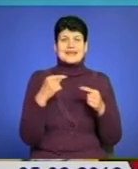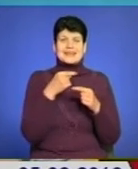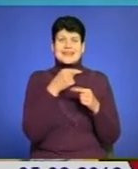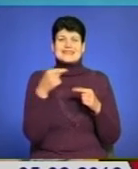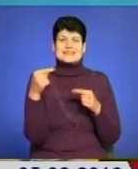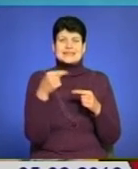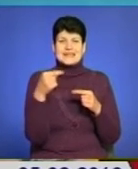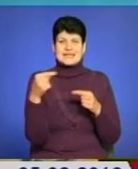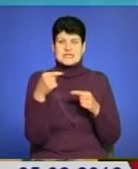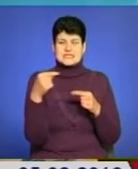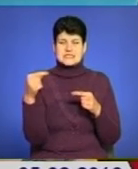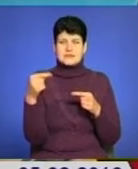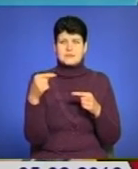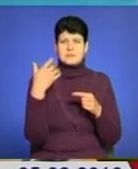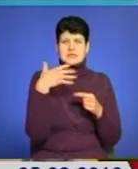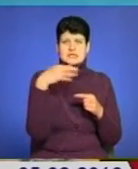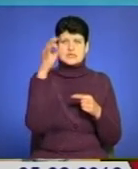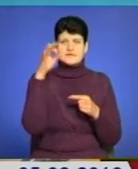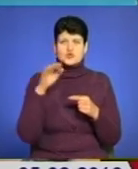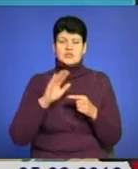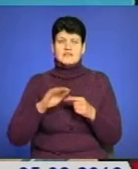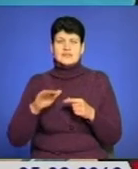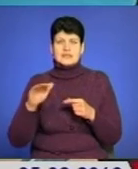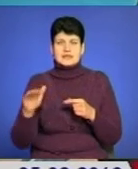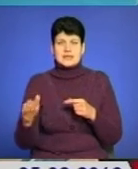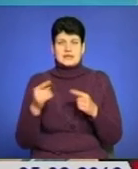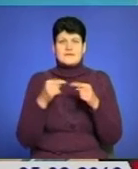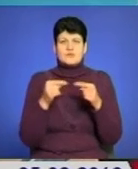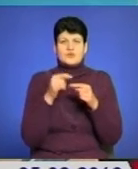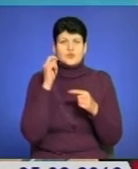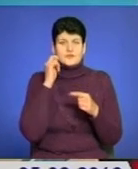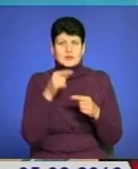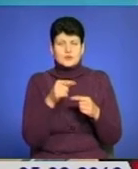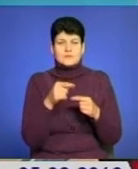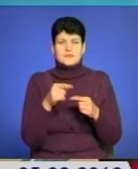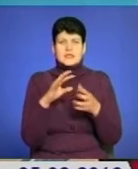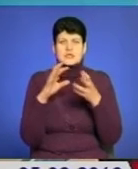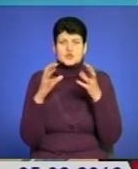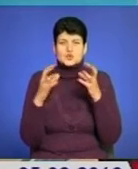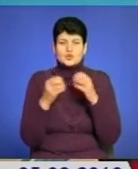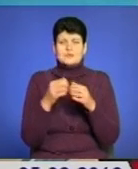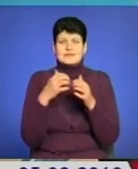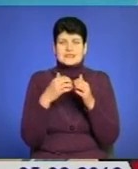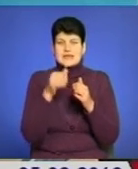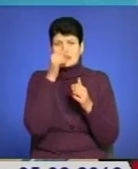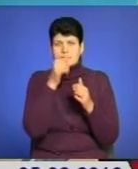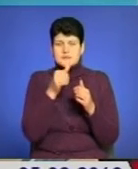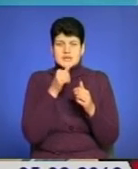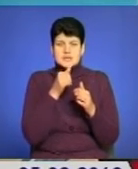50% дитини відповідного віку та середньомісячним